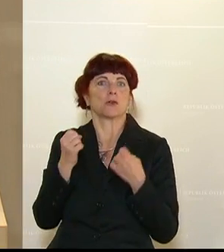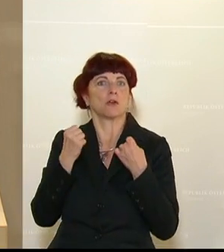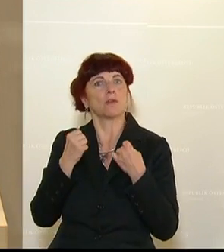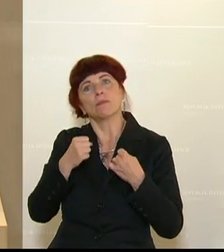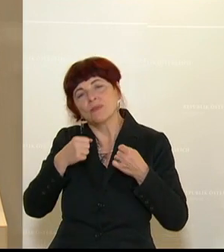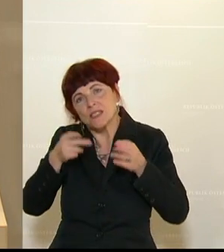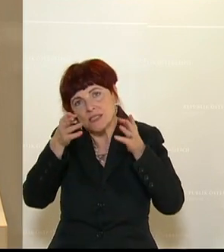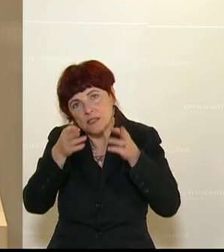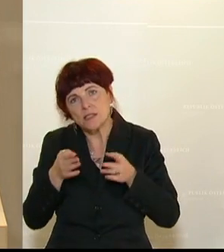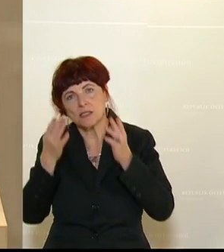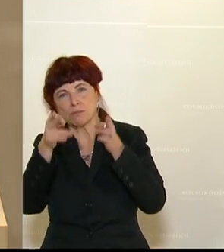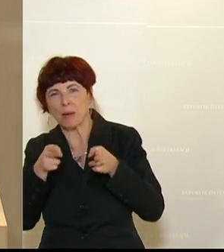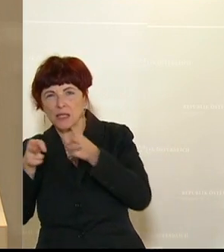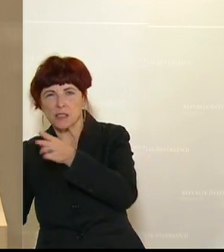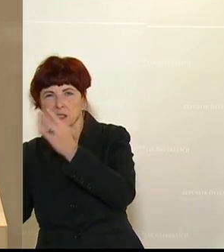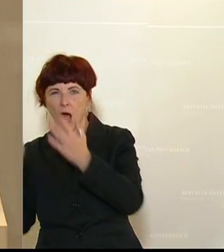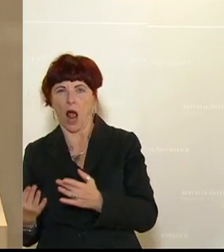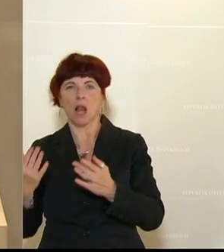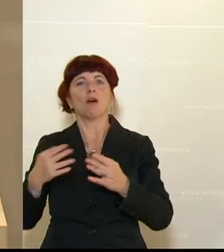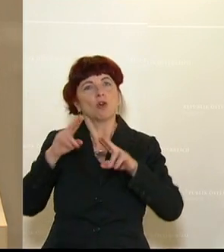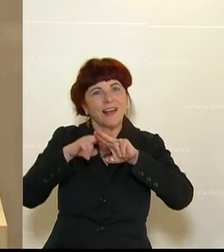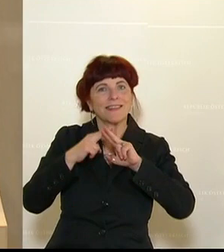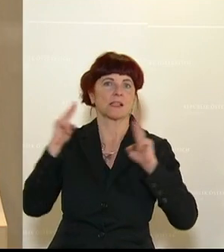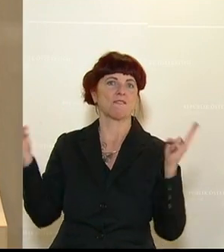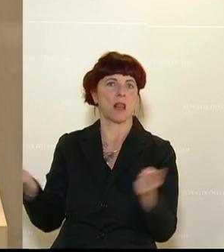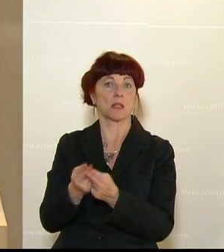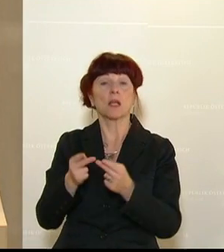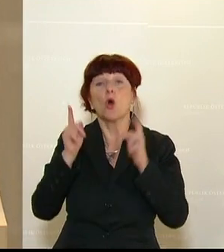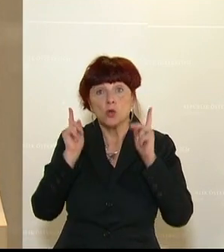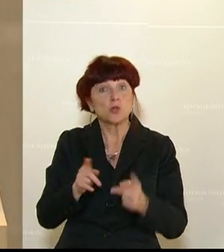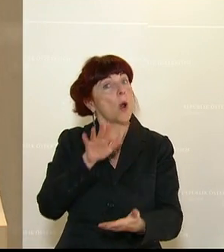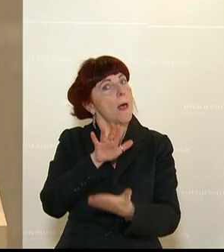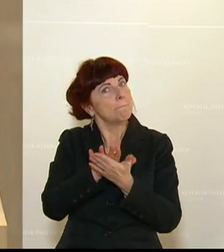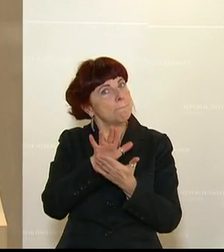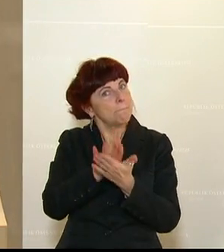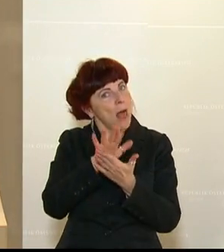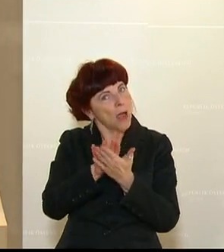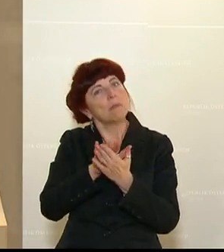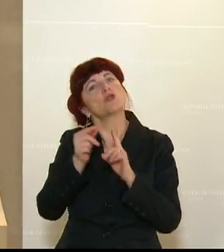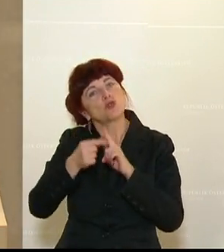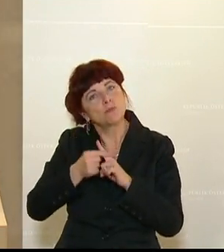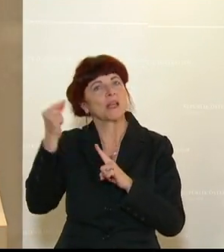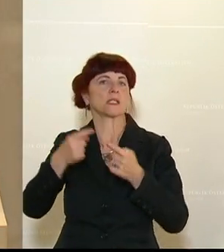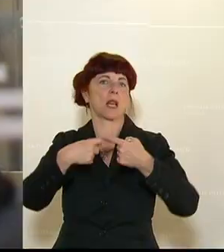arbeiten, dass wir an dieser Spitze bleiben. Mit diesem Budget ist das möglich. Danke vielmals. Danke. Danke. Danke. Danke.